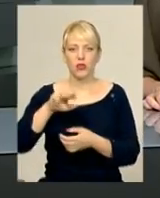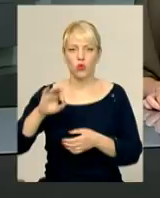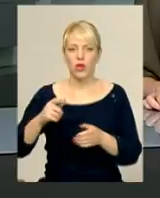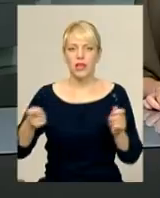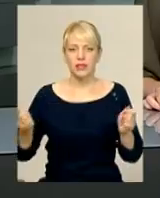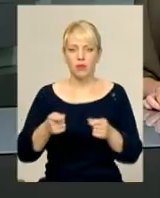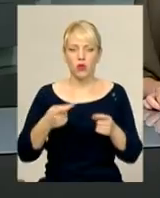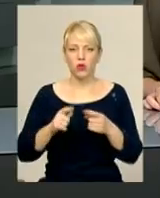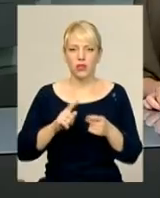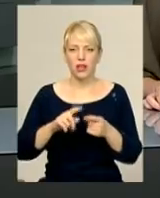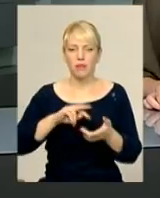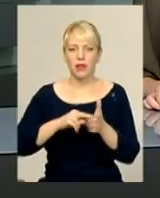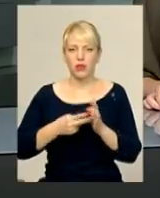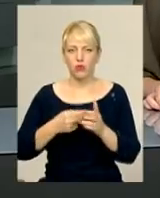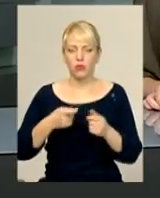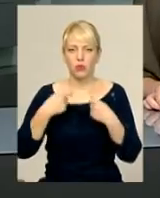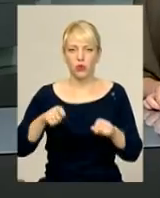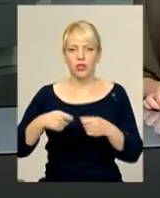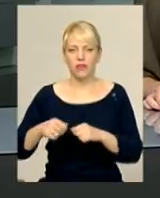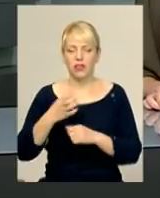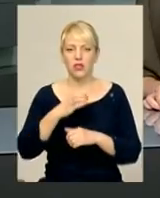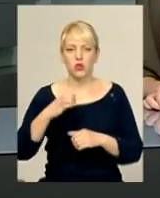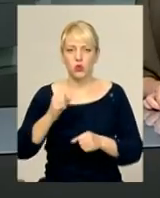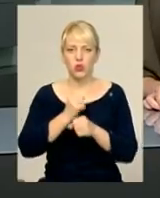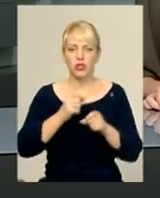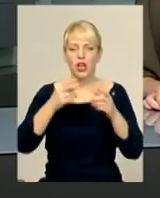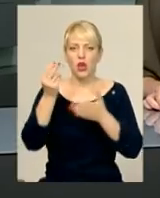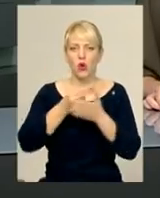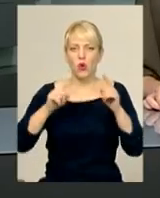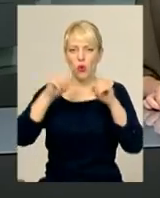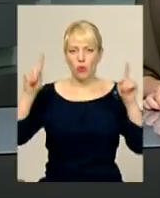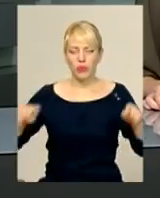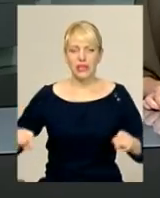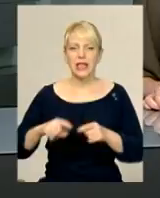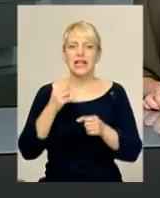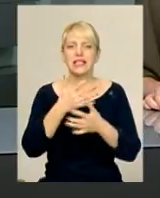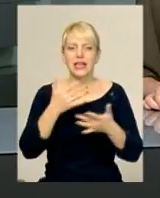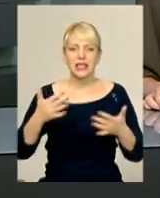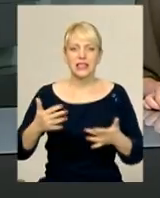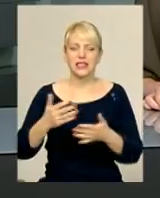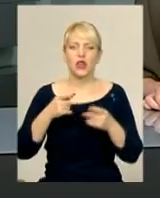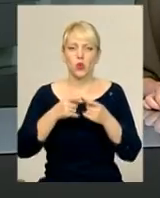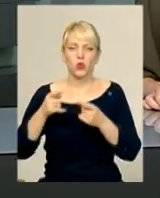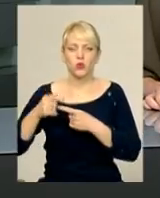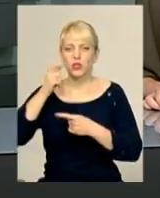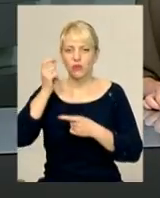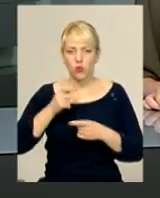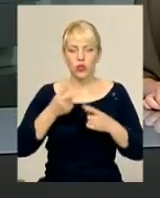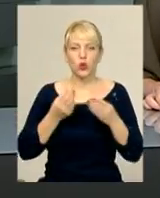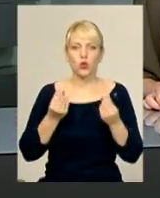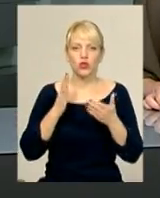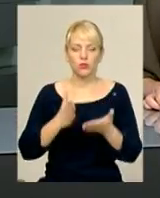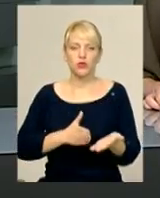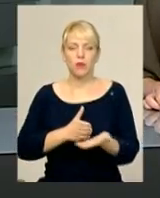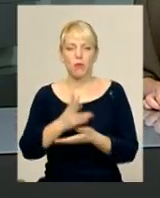організатори акції запланували пустити майже сотню робіт 40 митців з різних куточків України. Кошти, отримані від продажу лотів, будуть